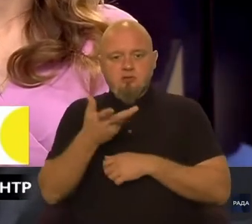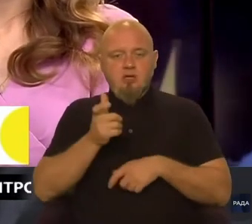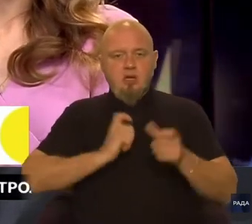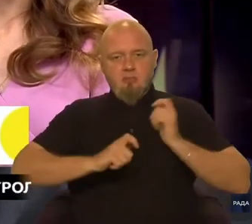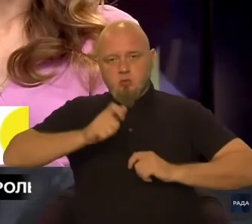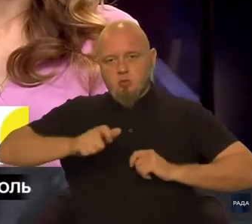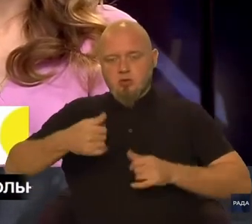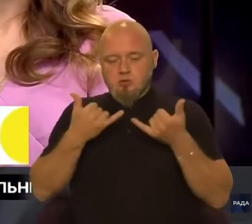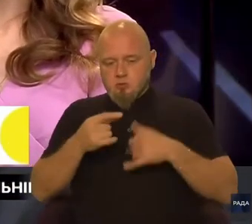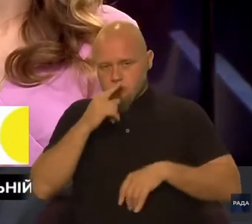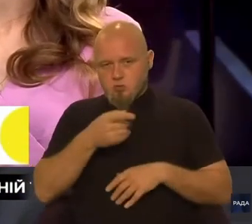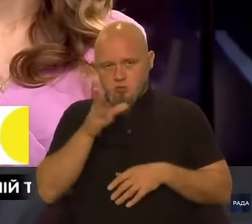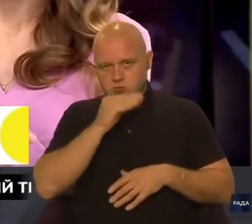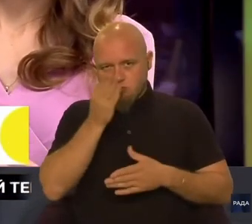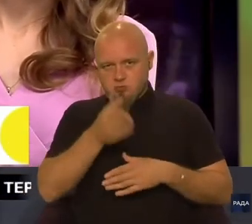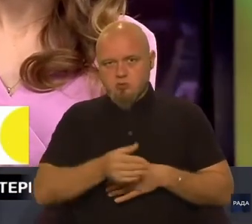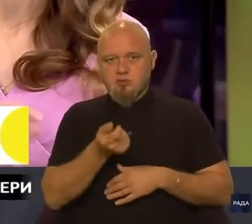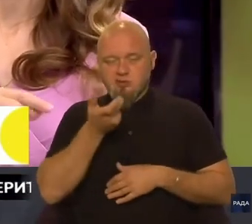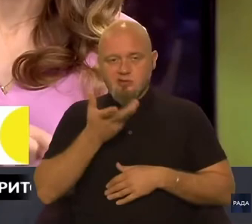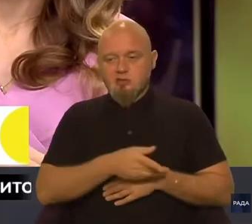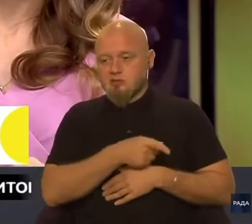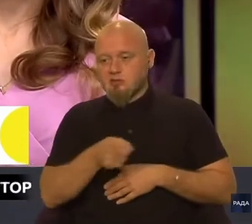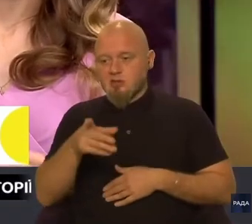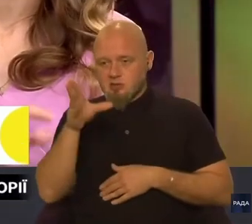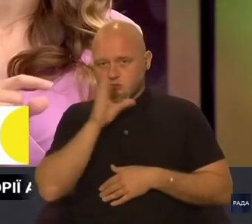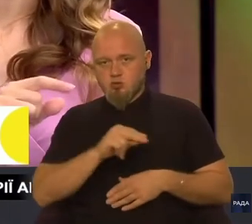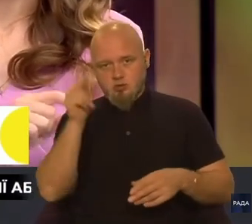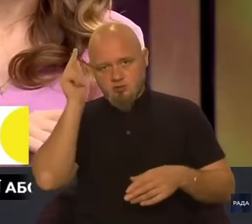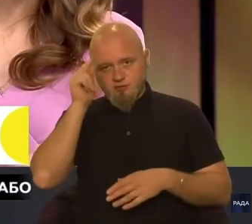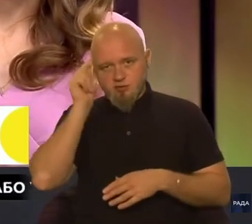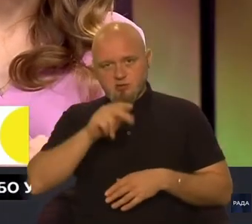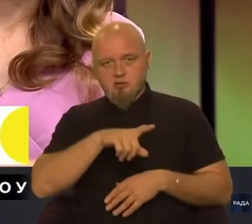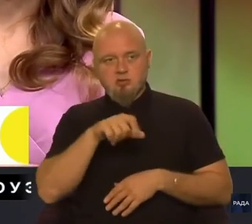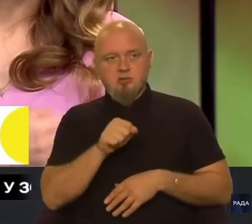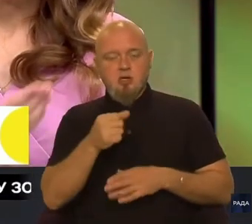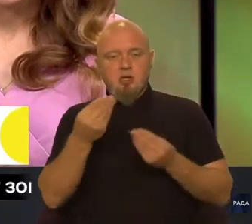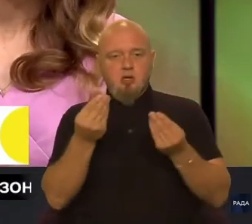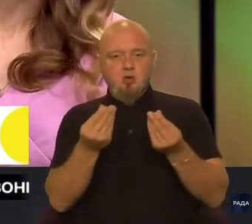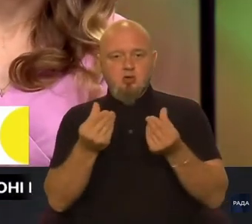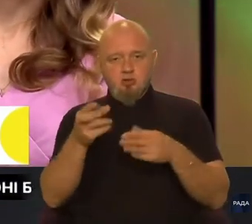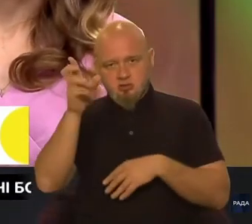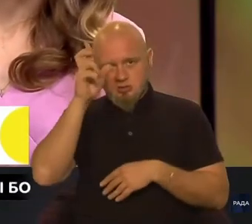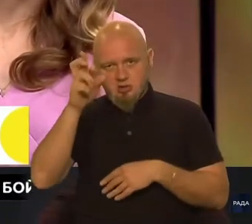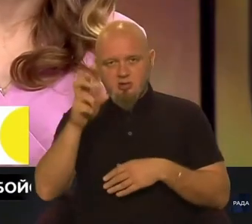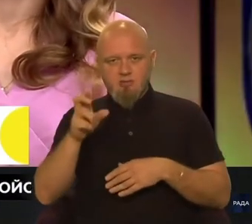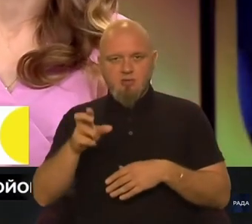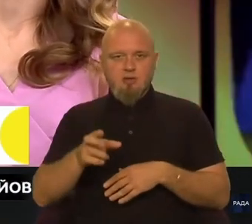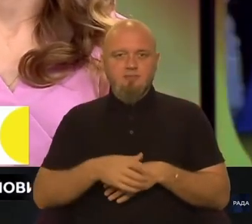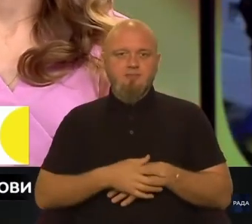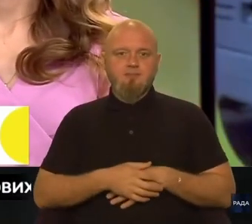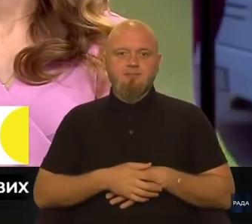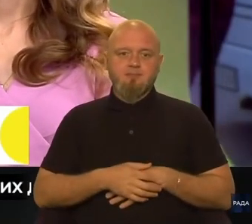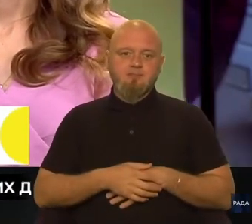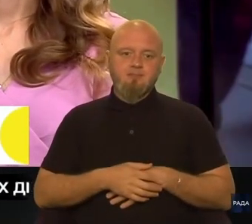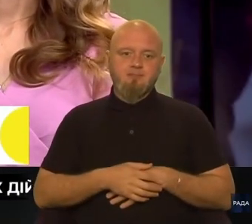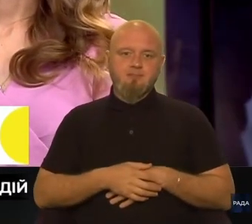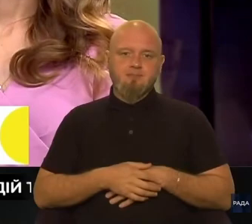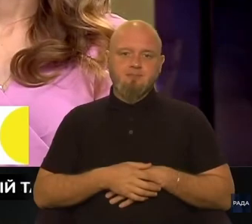абітурієнтів цього року може бути, і скільки з них зможуть навчатися за гроші держави, на бюджеті, як кажуть в народі?